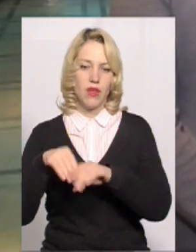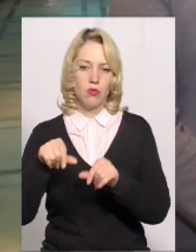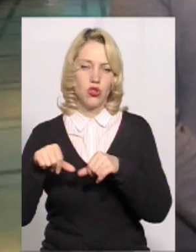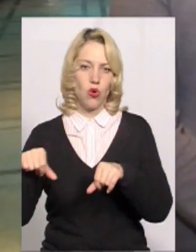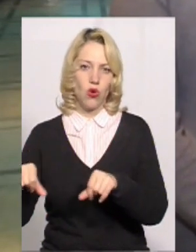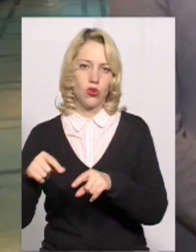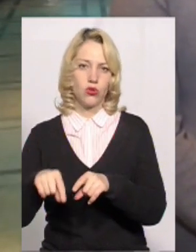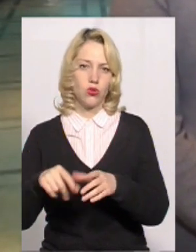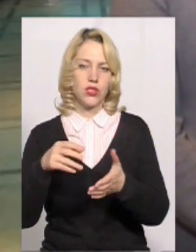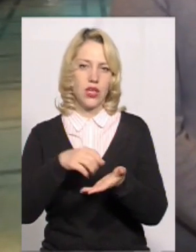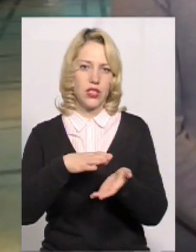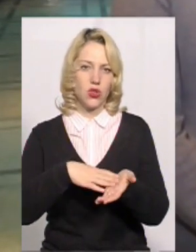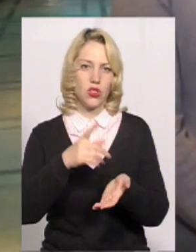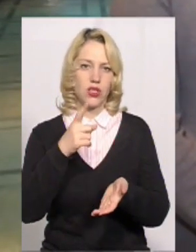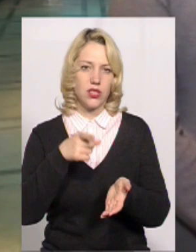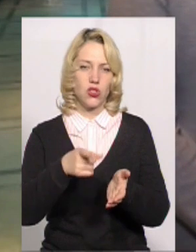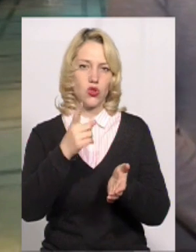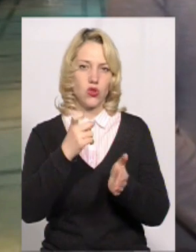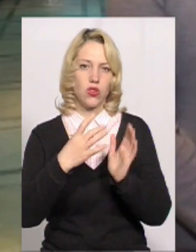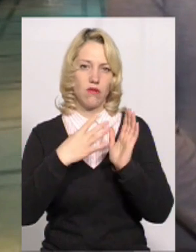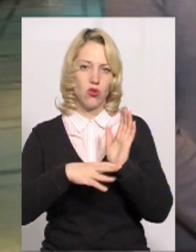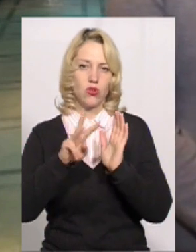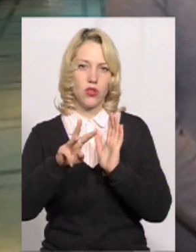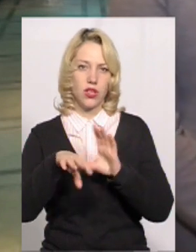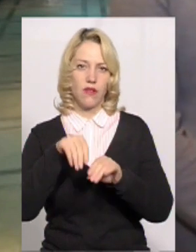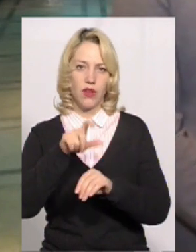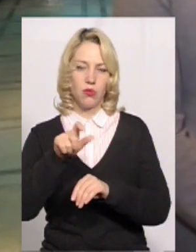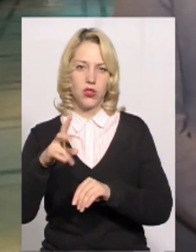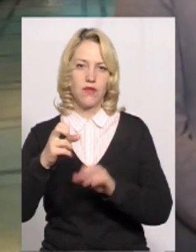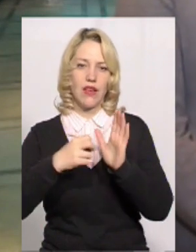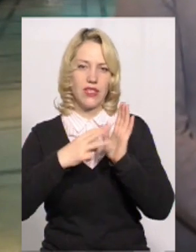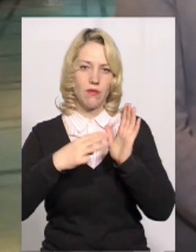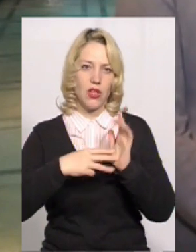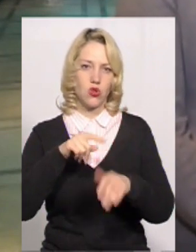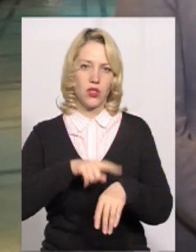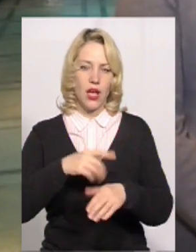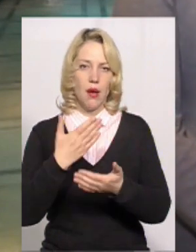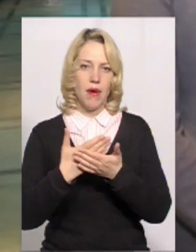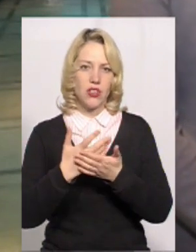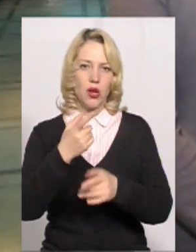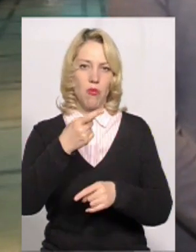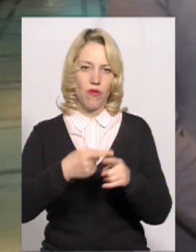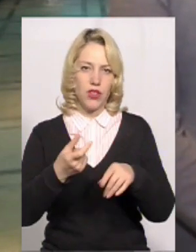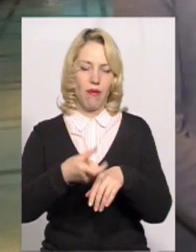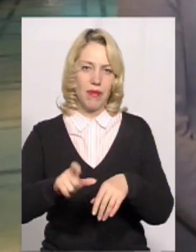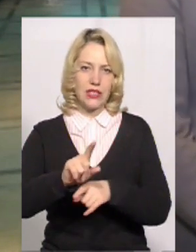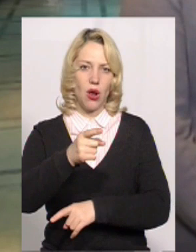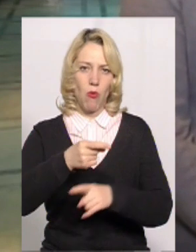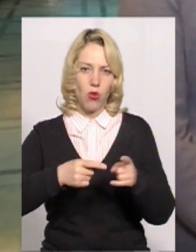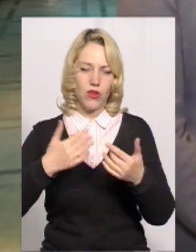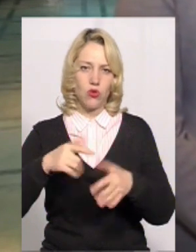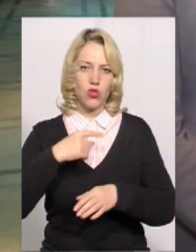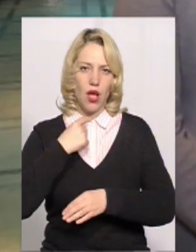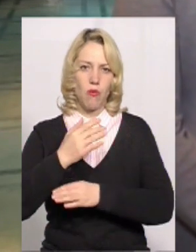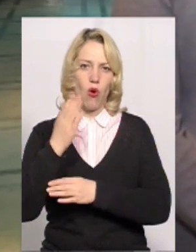Тут зареєстровано 1193 виборці і на 18-ту годину майже половина, чи навіть більше половини з них